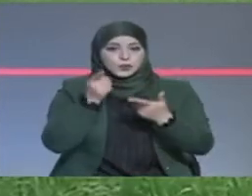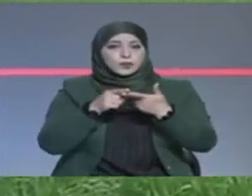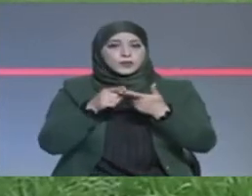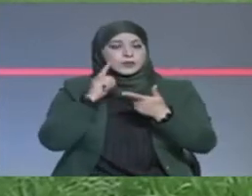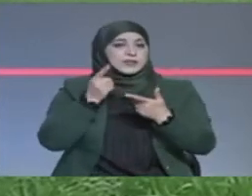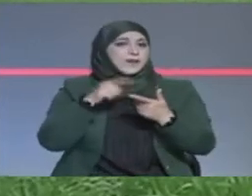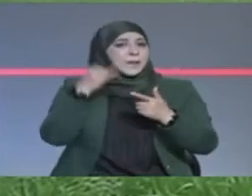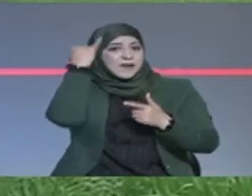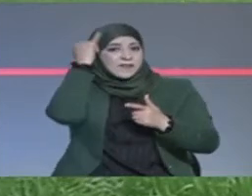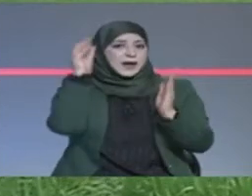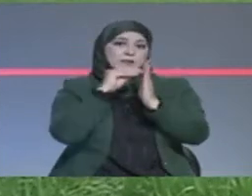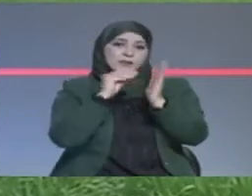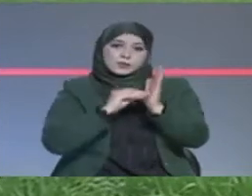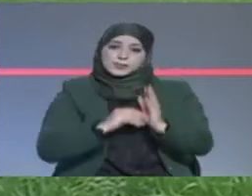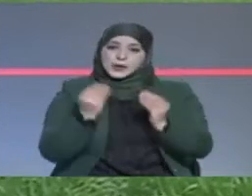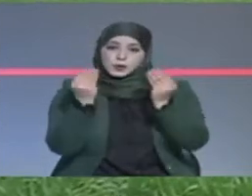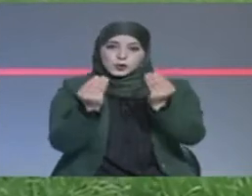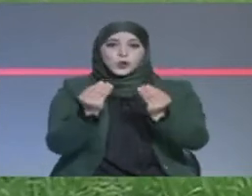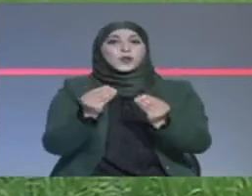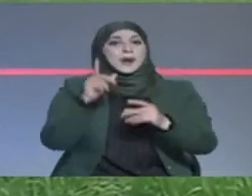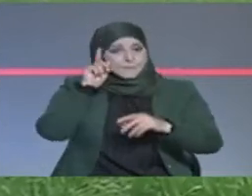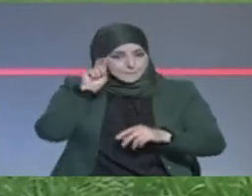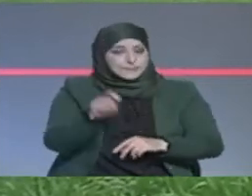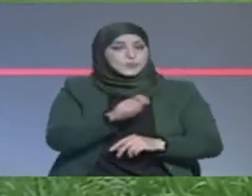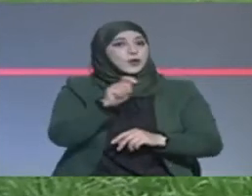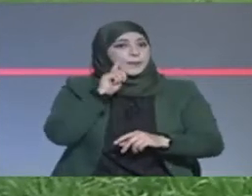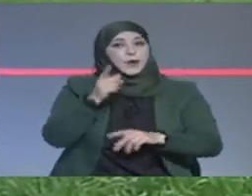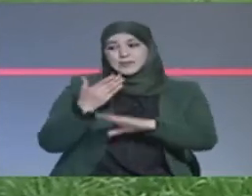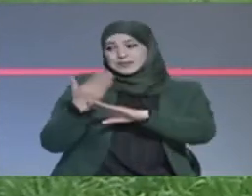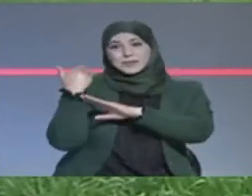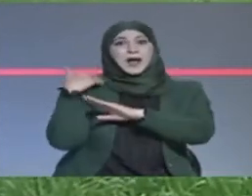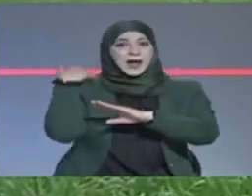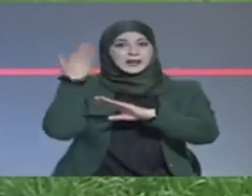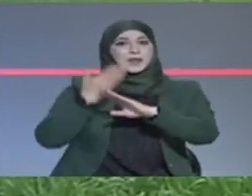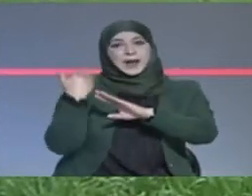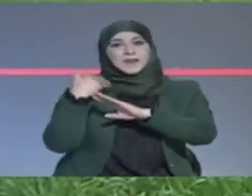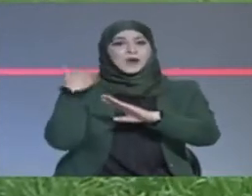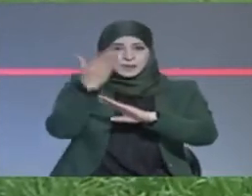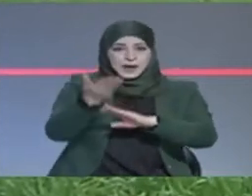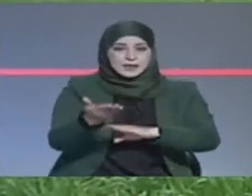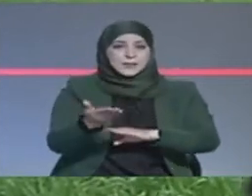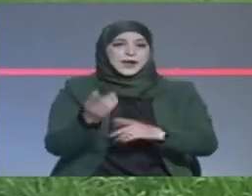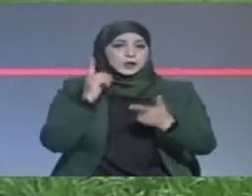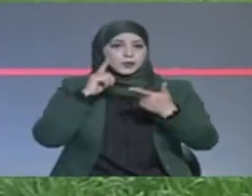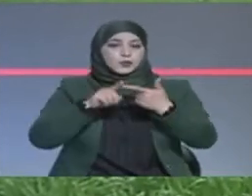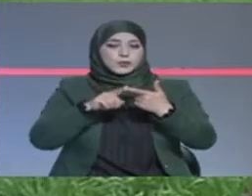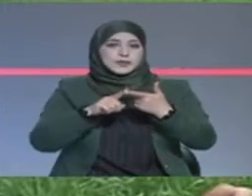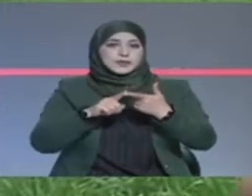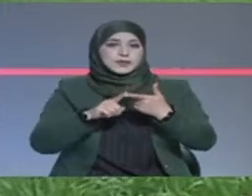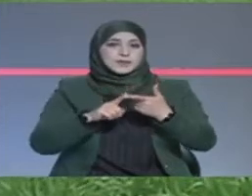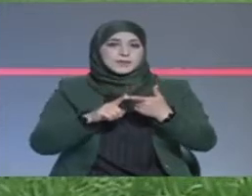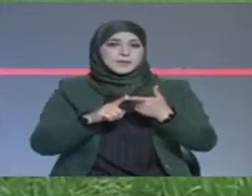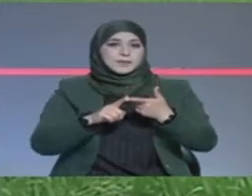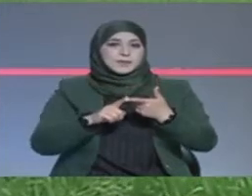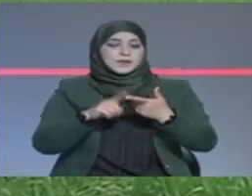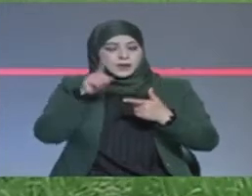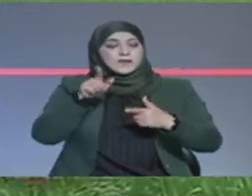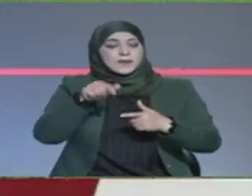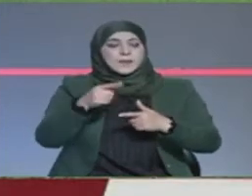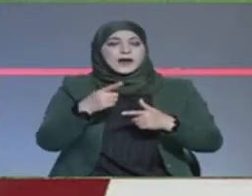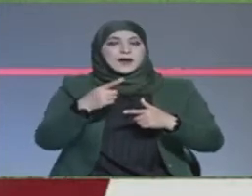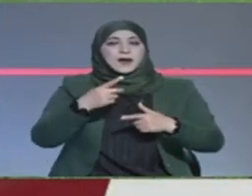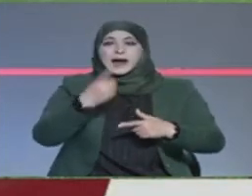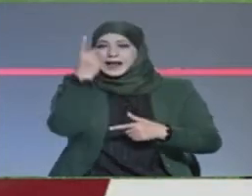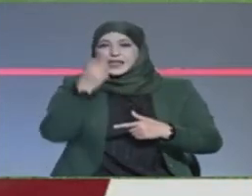تانا مع العلم اللي احنا قدمناها في اليوم البرلماني الوطني وقدمناها في اليوم البرلماني للشمال الغربي اللي تم في